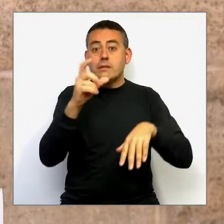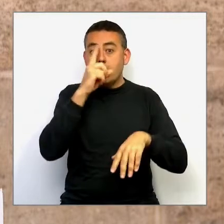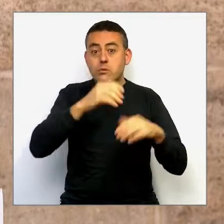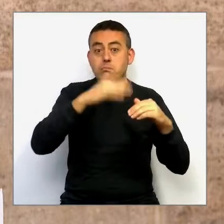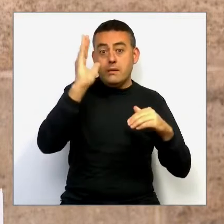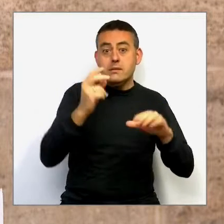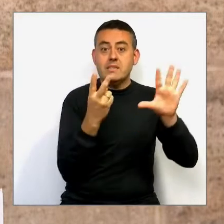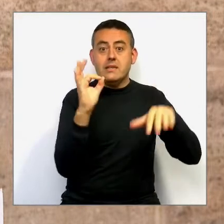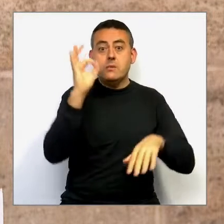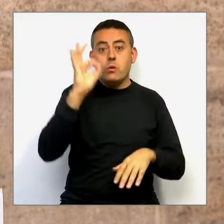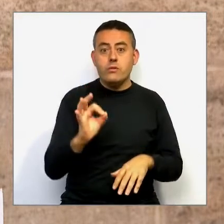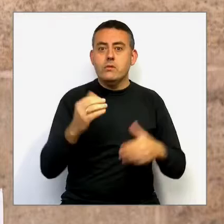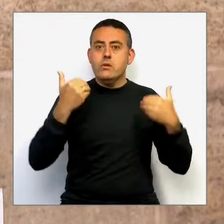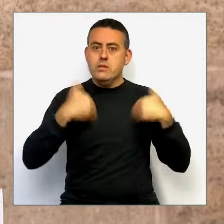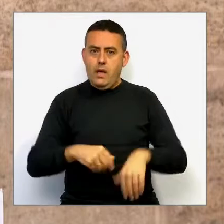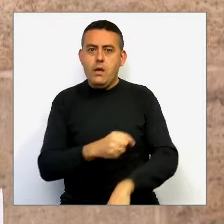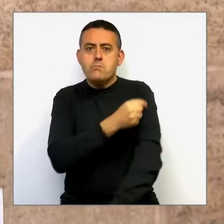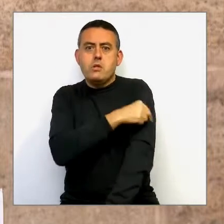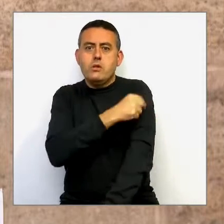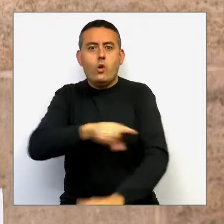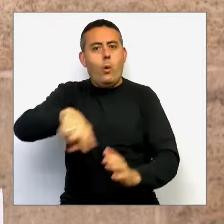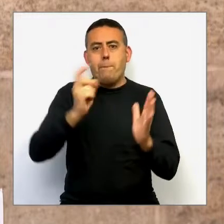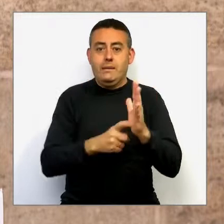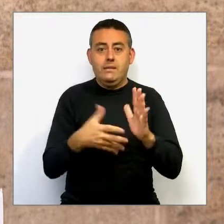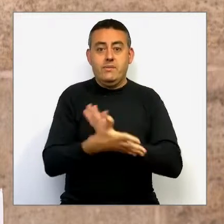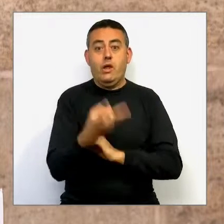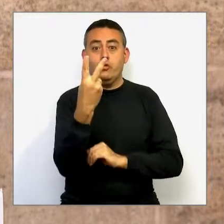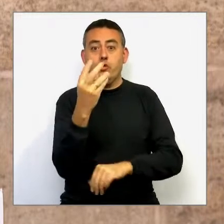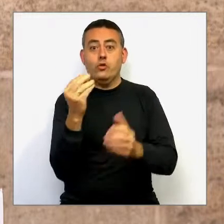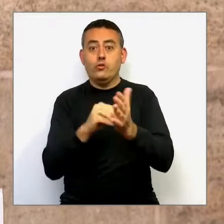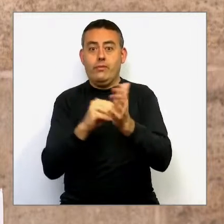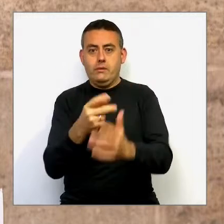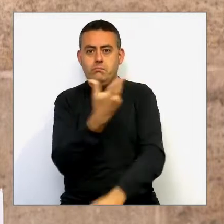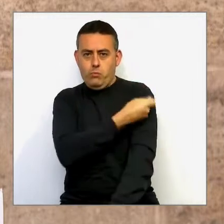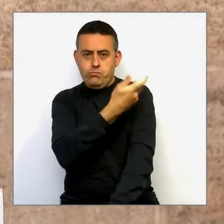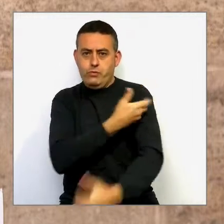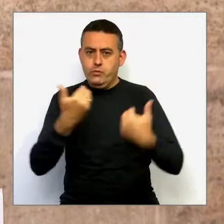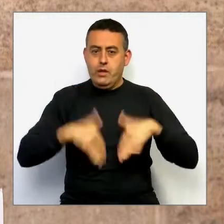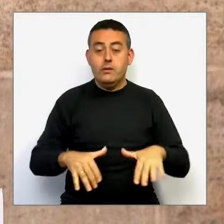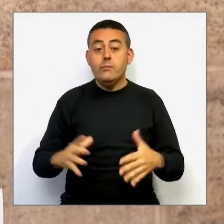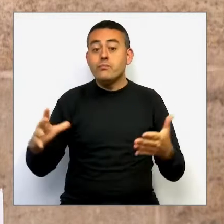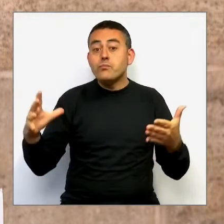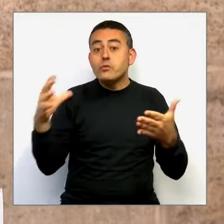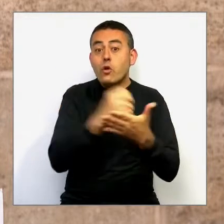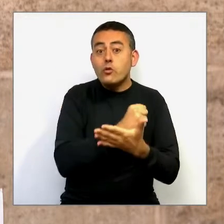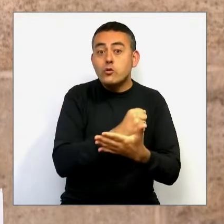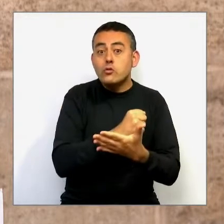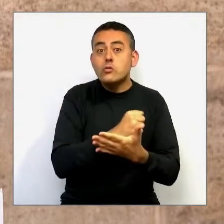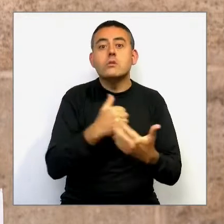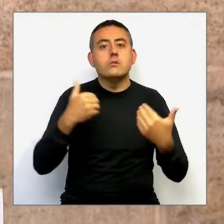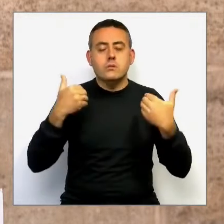70% estan vacunats amb la pauta completa, és a dir, amb les dues dosis. I totes i tots han rebut almenys una dosi.